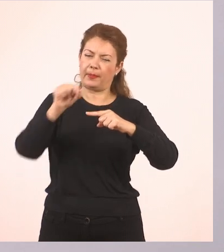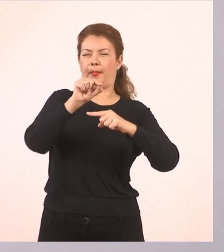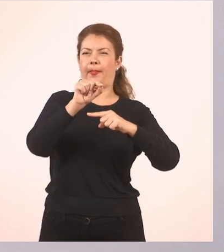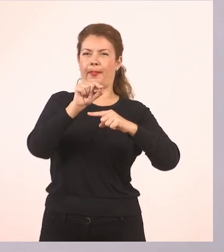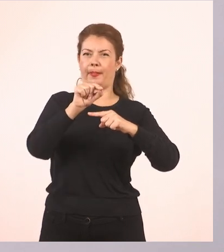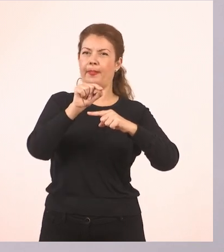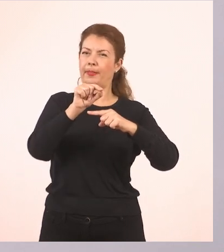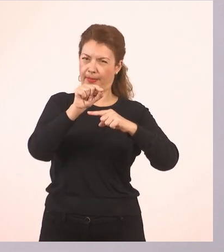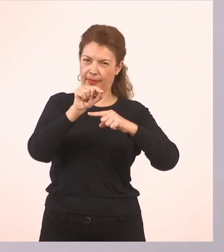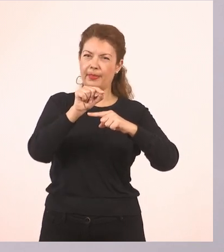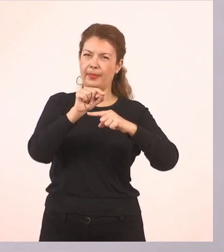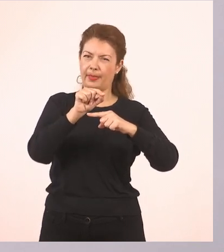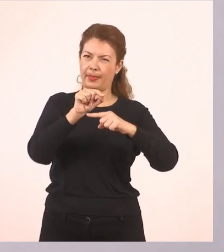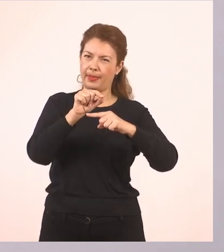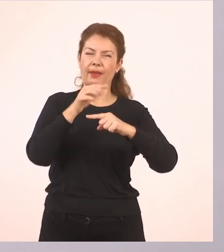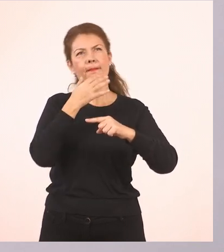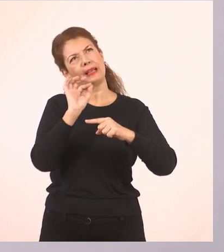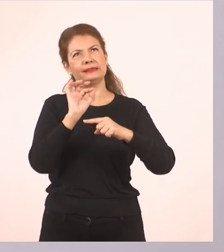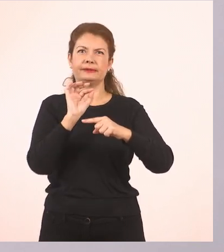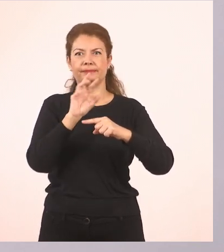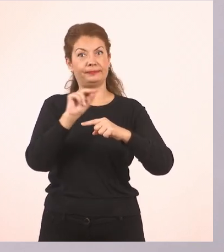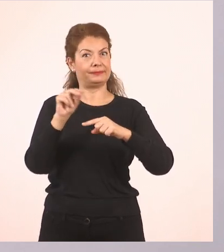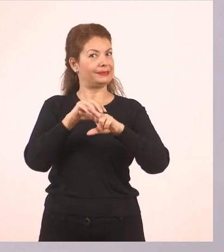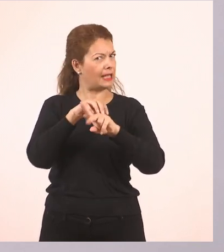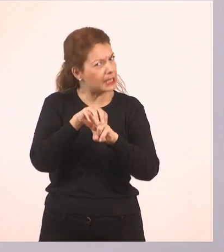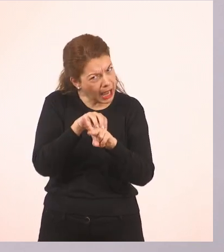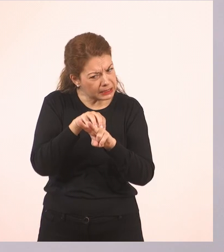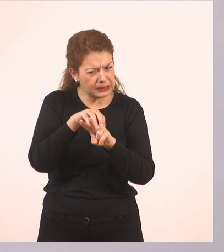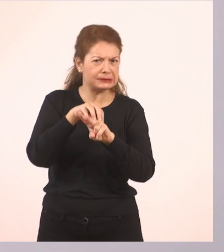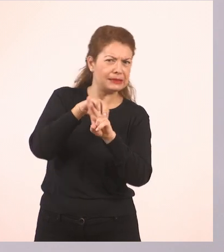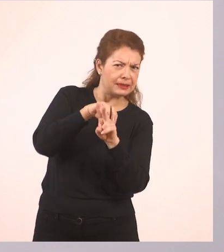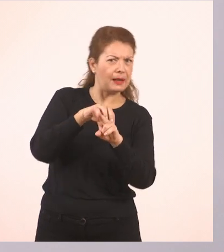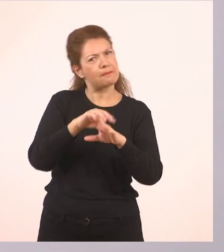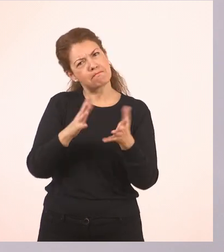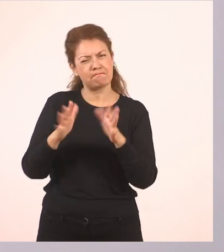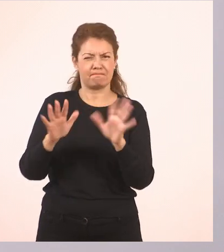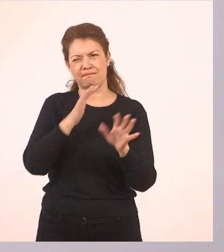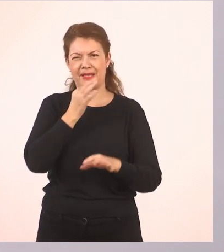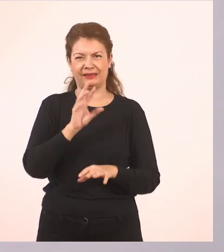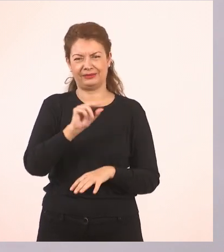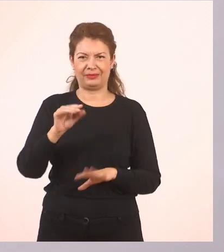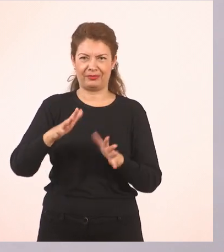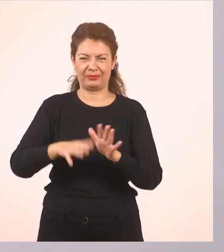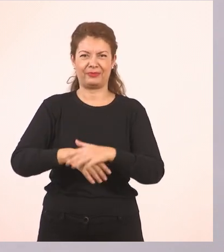φτιάχνω ένα σαλιγκαράκι, μπορείς να το πεις. Μπορεί να μοιάζει κι έτσι.